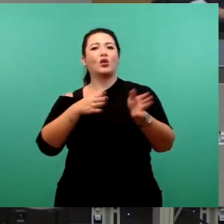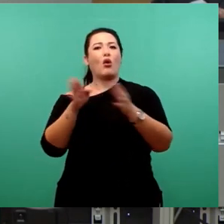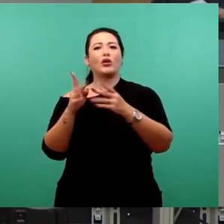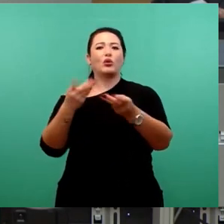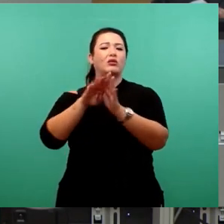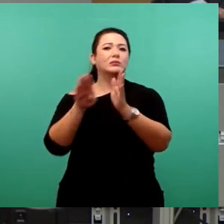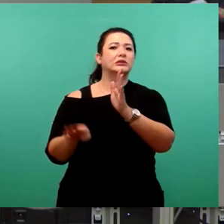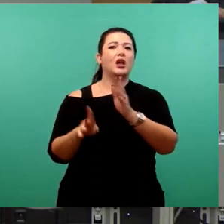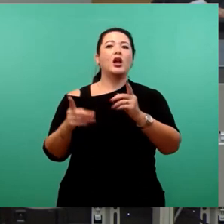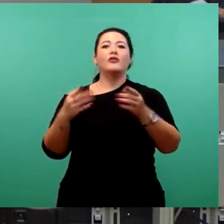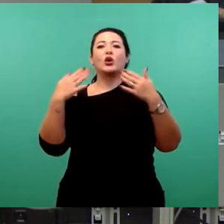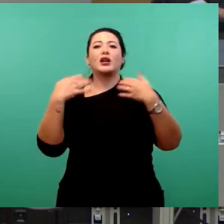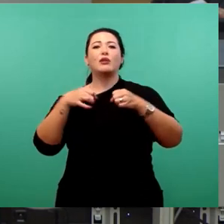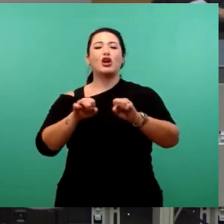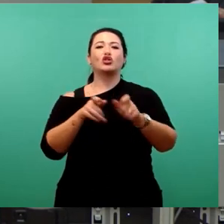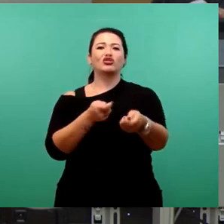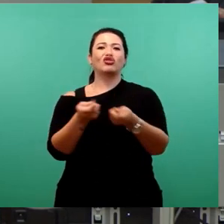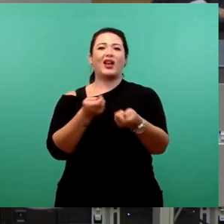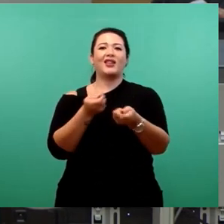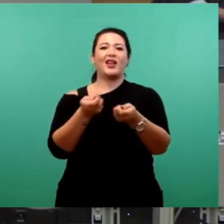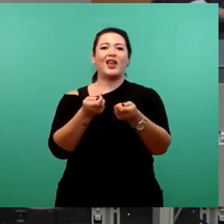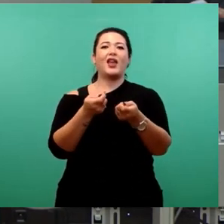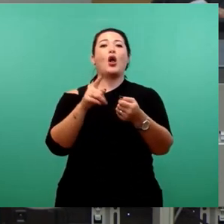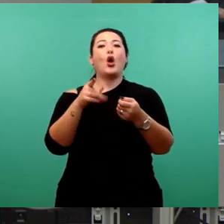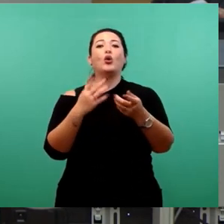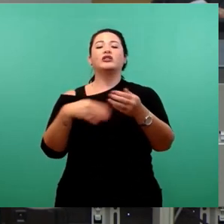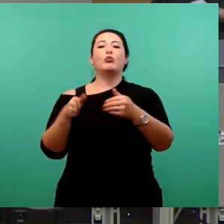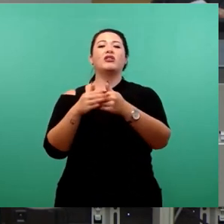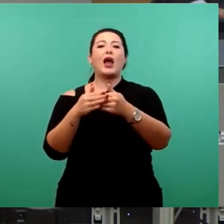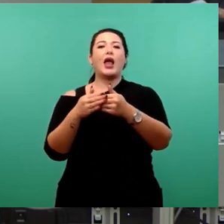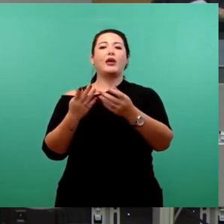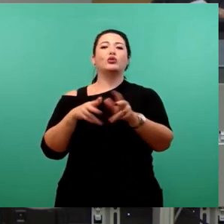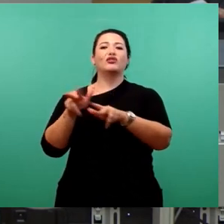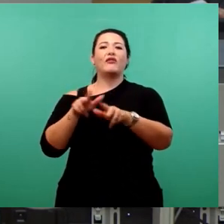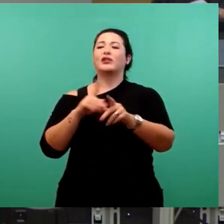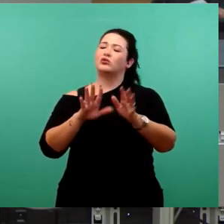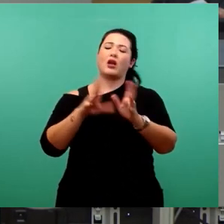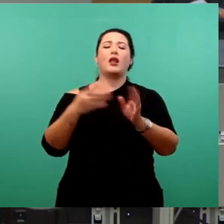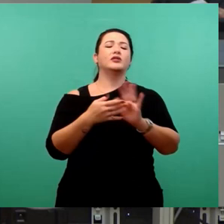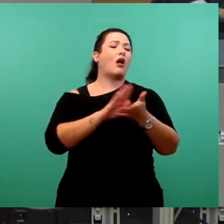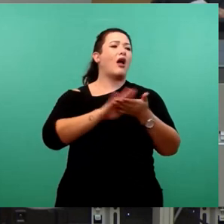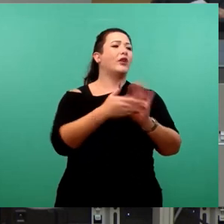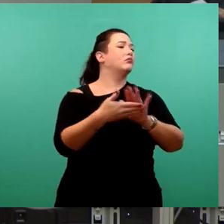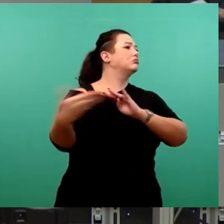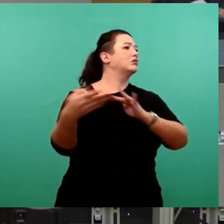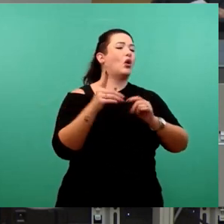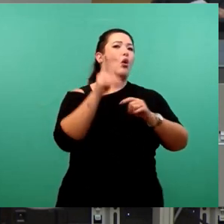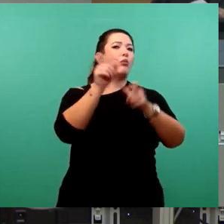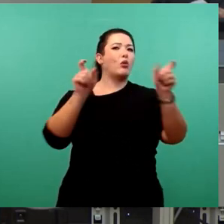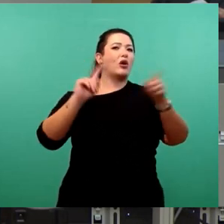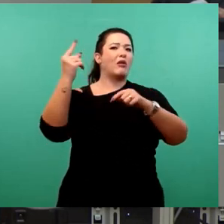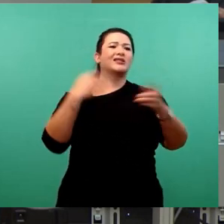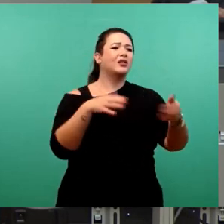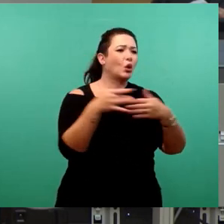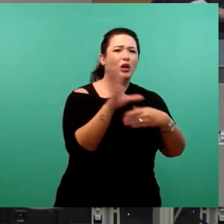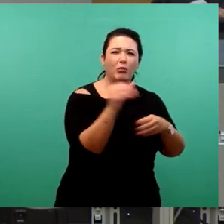zentralen Klimaschutzstrategie gibt man genauso wie die Beteiligungsverwaltung direkt zum Oberbürgermeister. Warum machen die Grünen das eigentlich mit? Warum